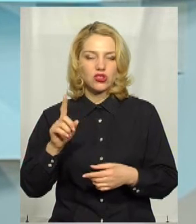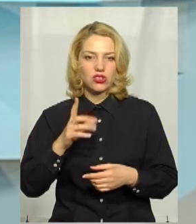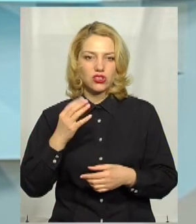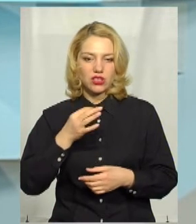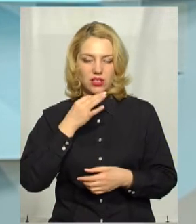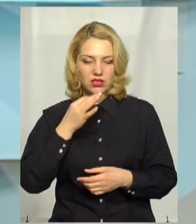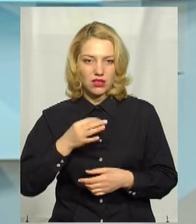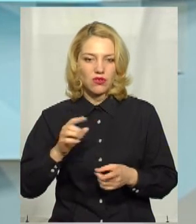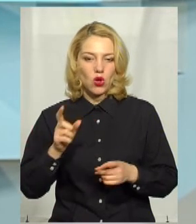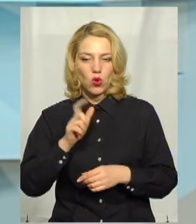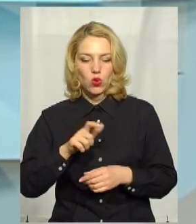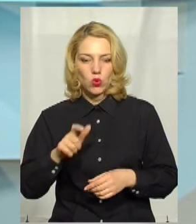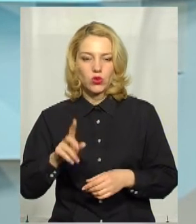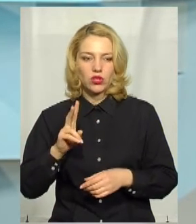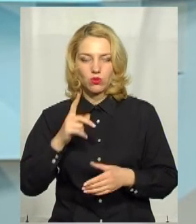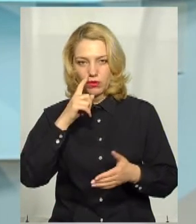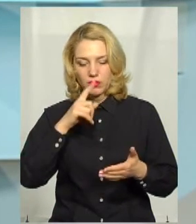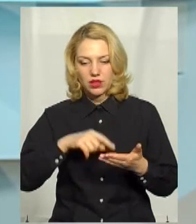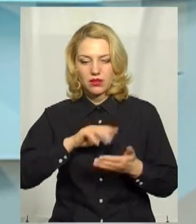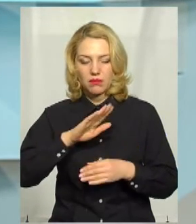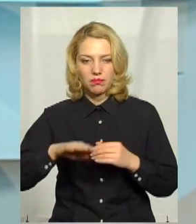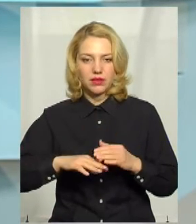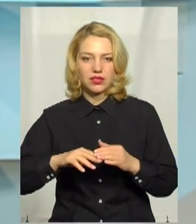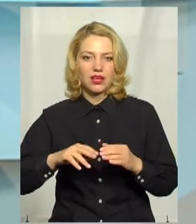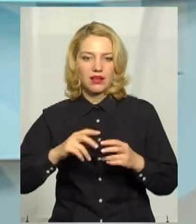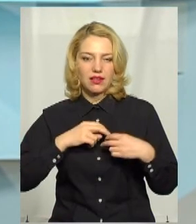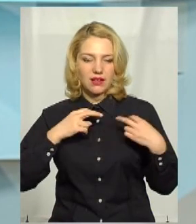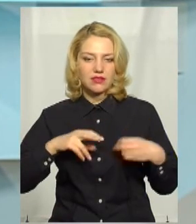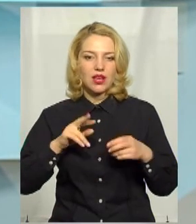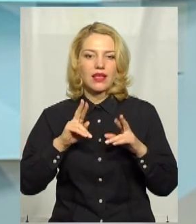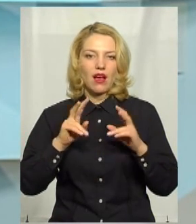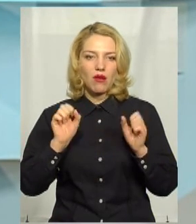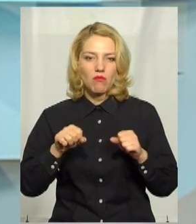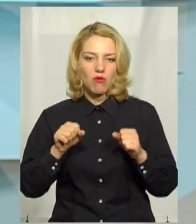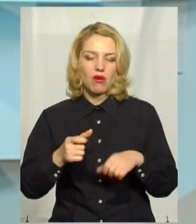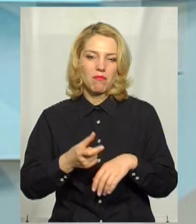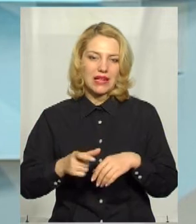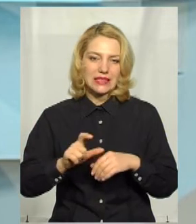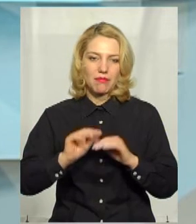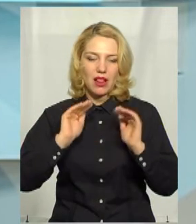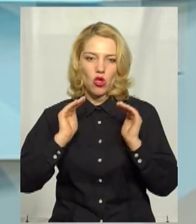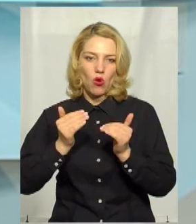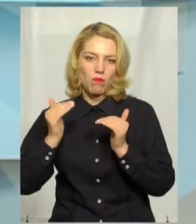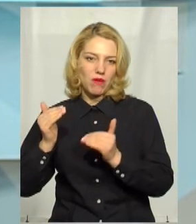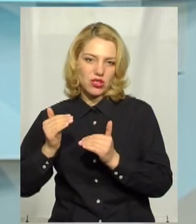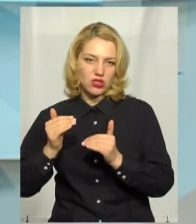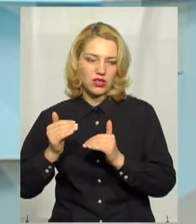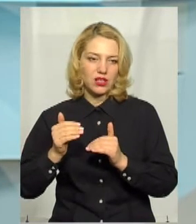люди, які підпадають підзону ризику, щоб вони якомога максимально обмежувалися